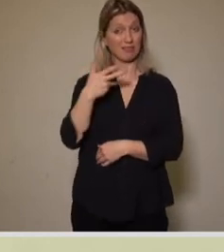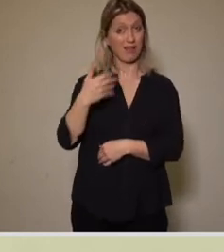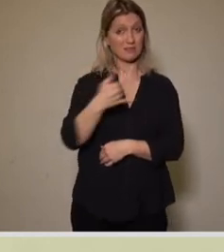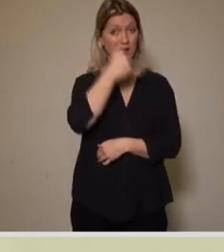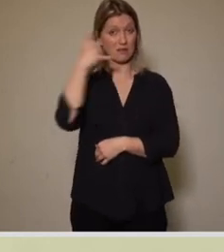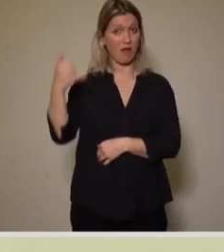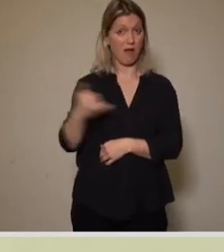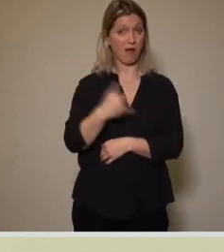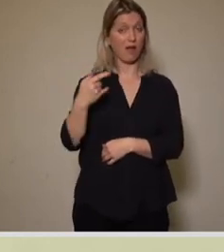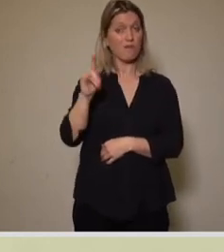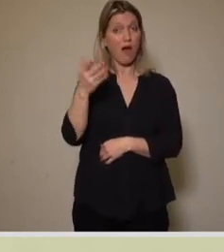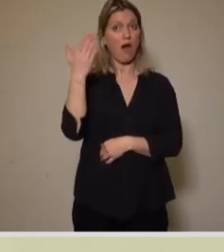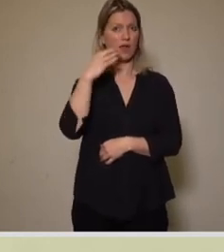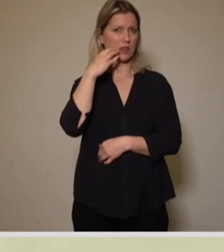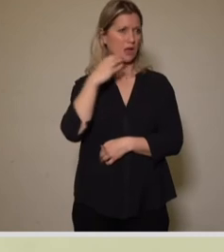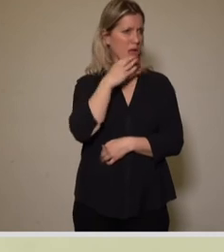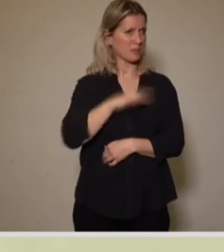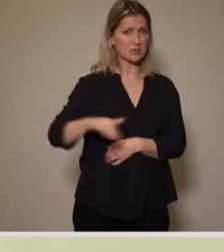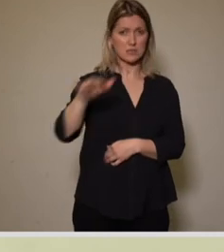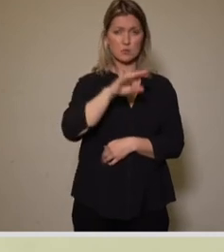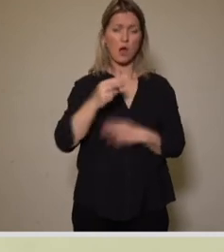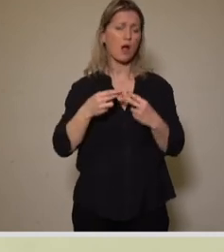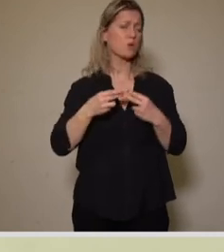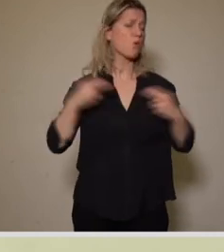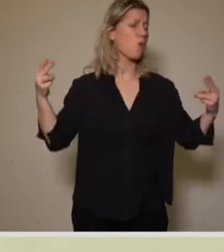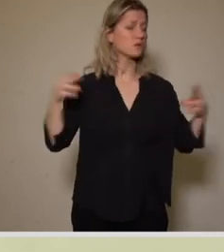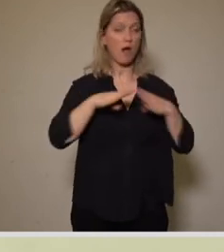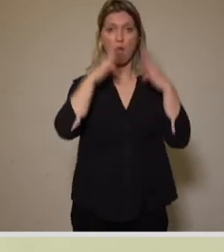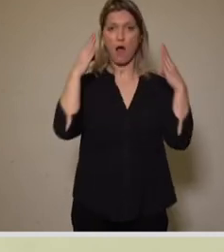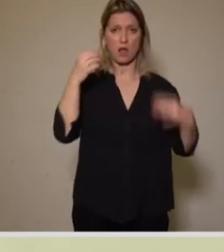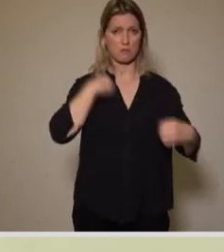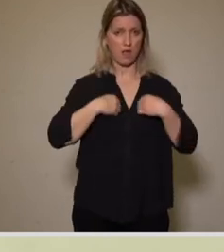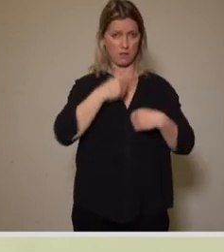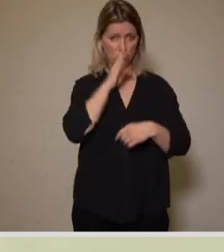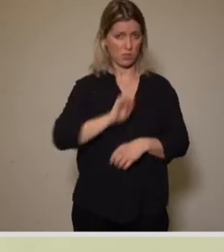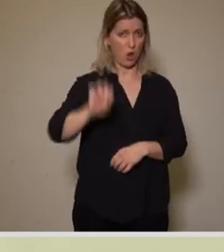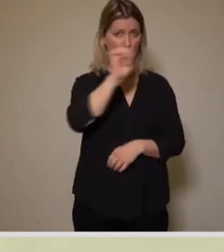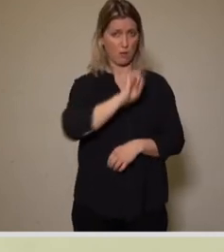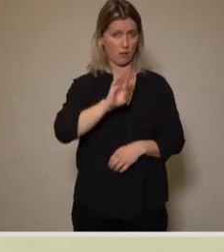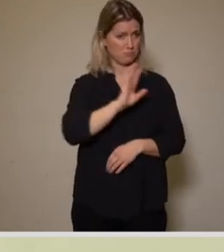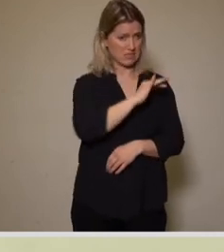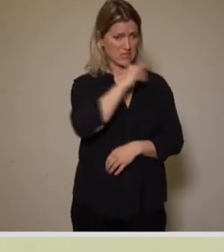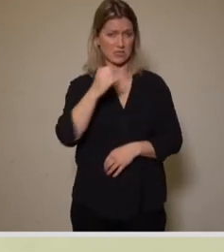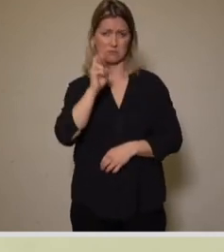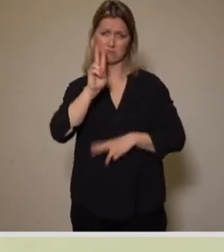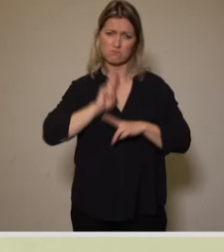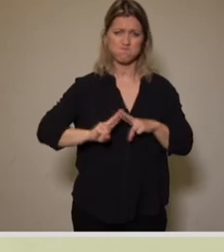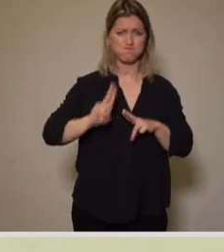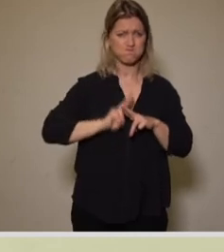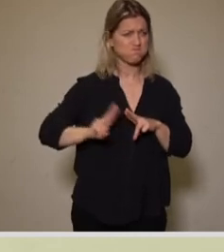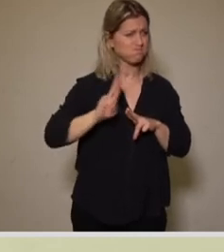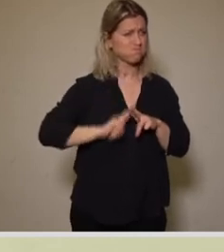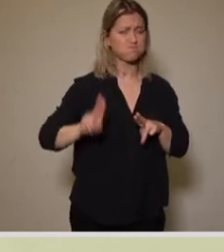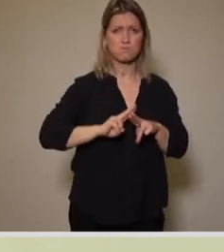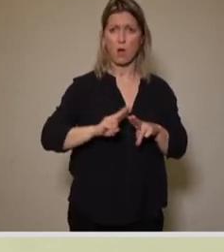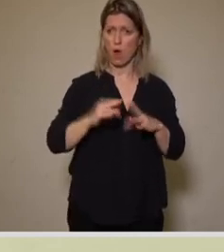Chemnitzer Stadtbad das größte Hallenbad Europas. Ist ununterbrochen seitdem instandgehalten, mehrfach saniert worden und heute auch